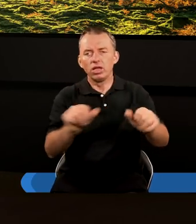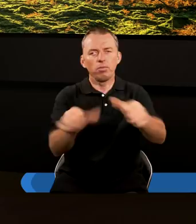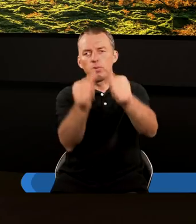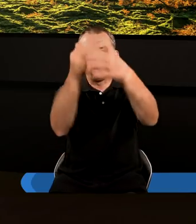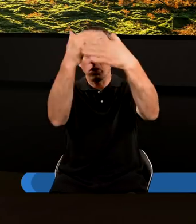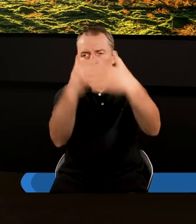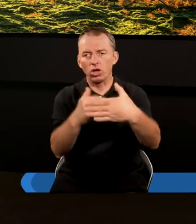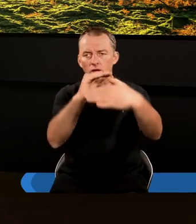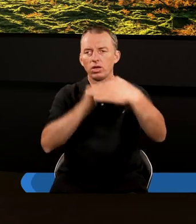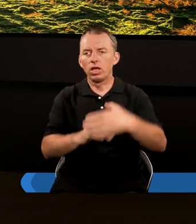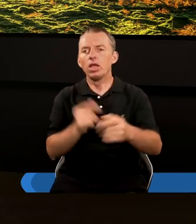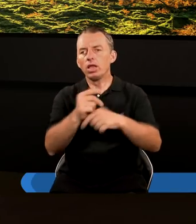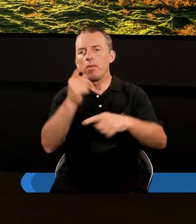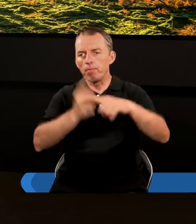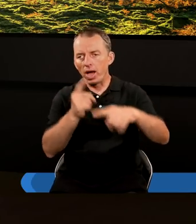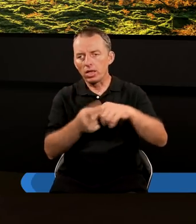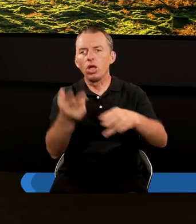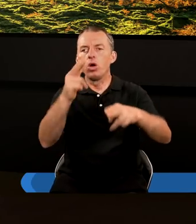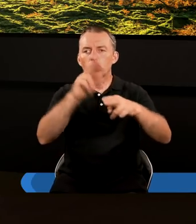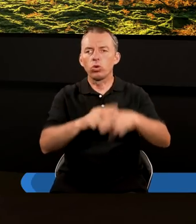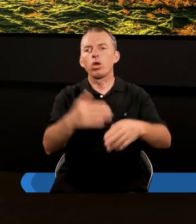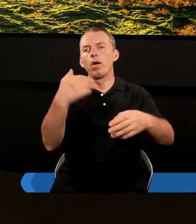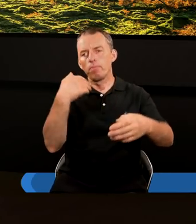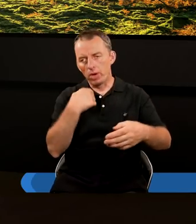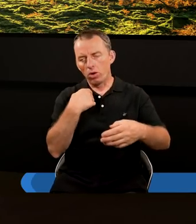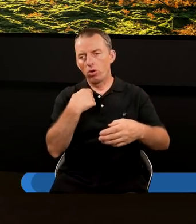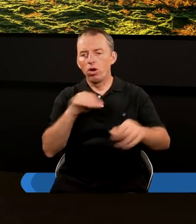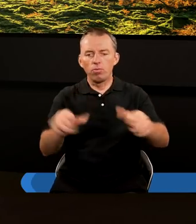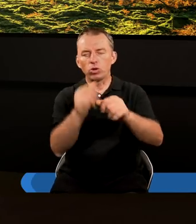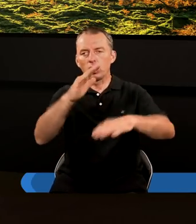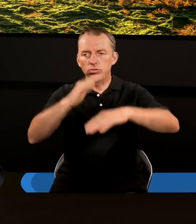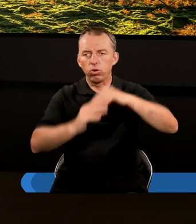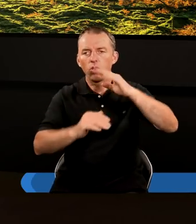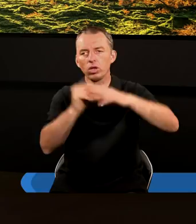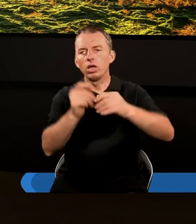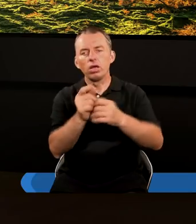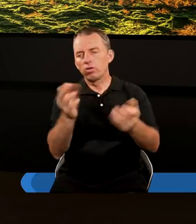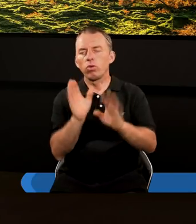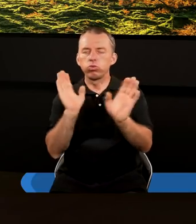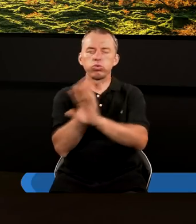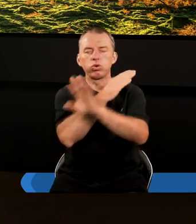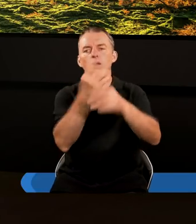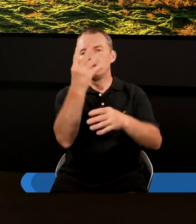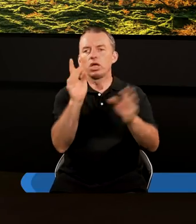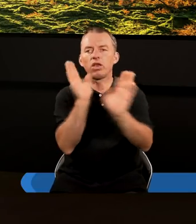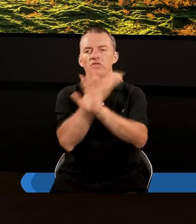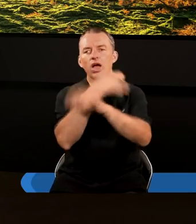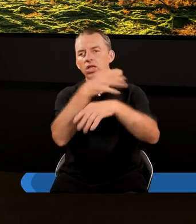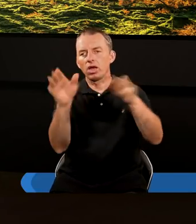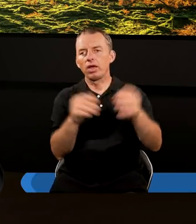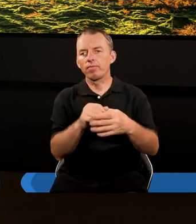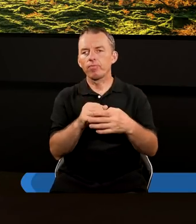metale, z których był ten posąg zbudowany, to się wszystko rozwiewa na cztery wiatry.